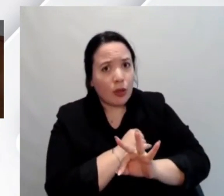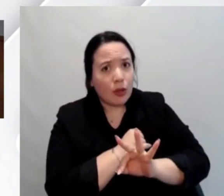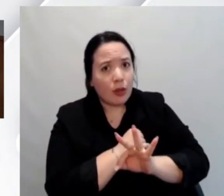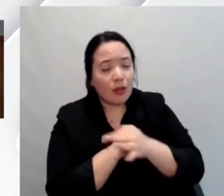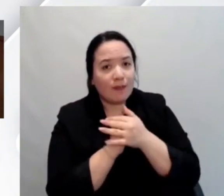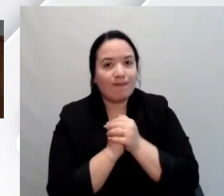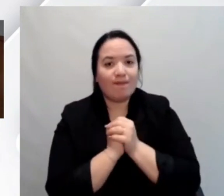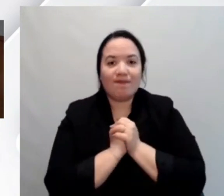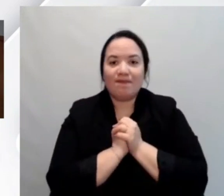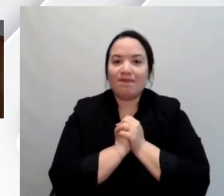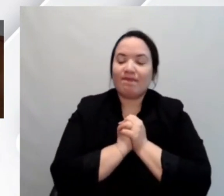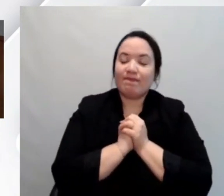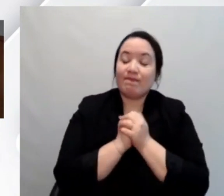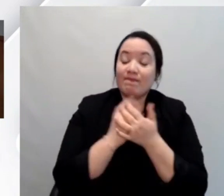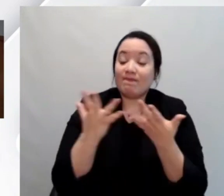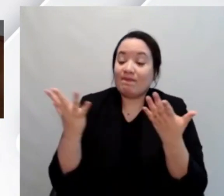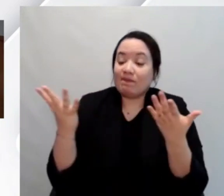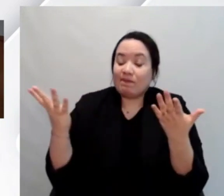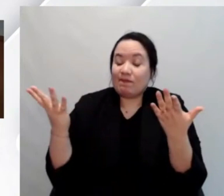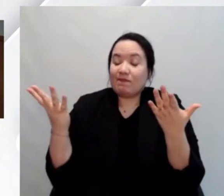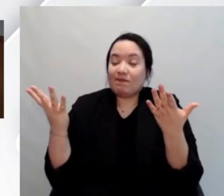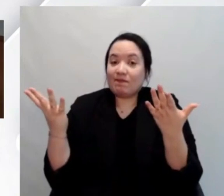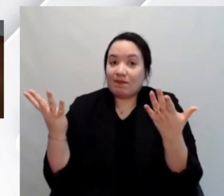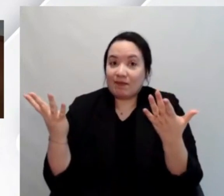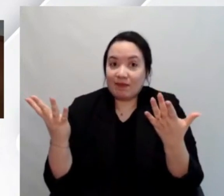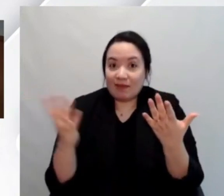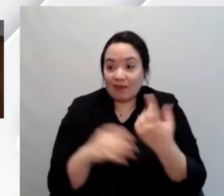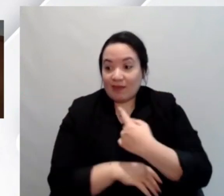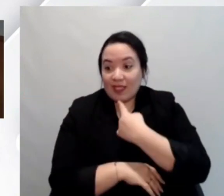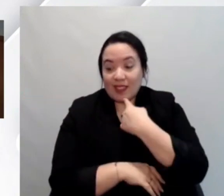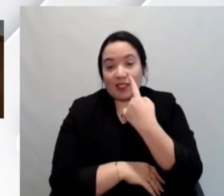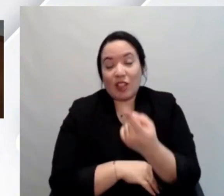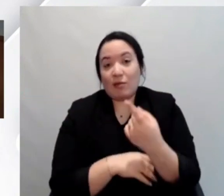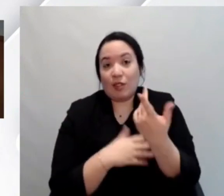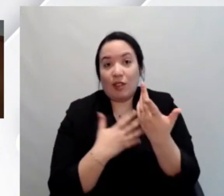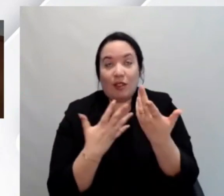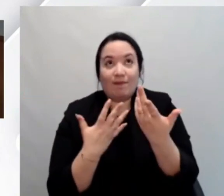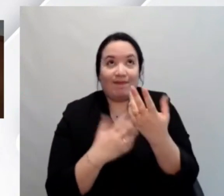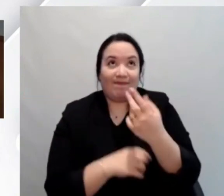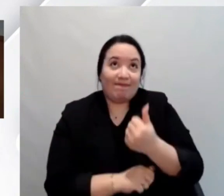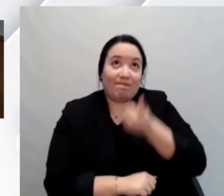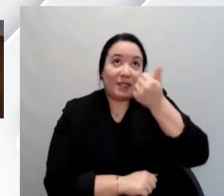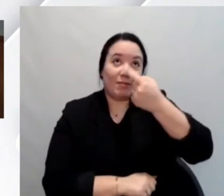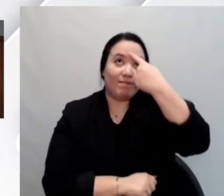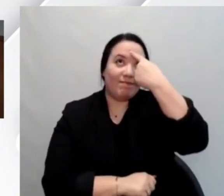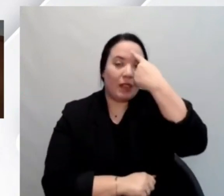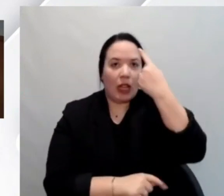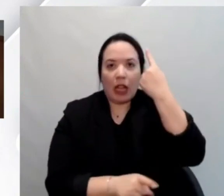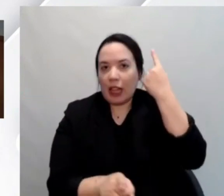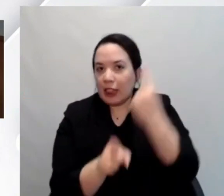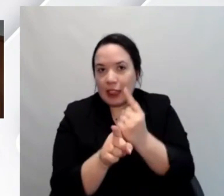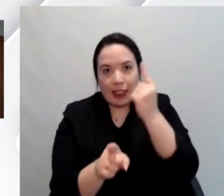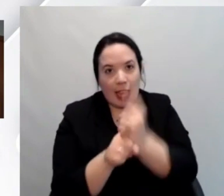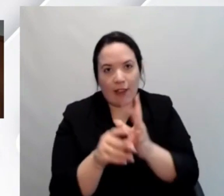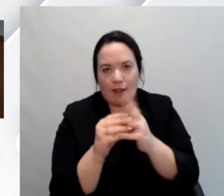Allora, diciamo che la prima risposta che mi viene in mente è che si deve fare, nel senso sicuramente si